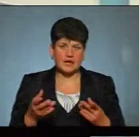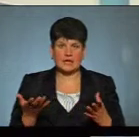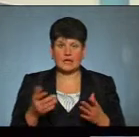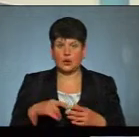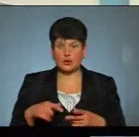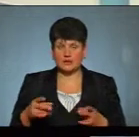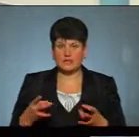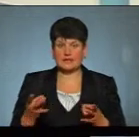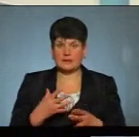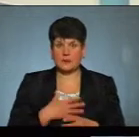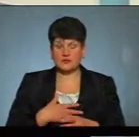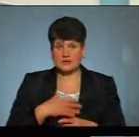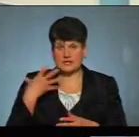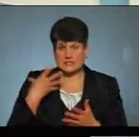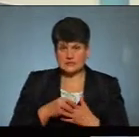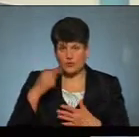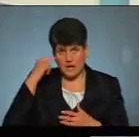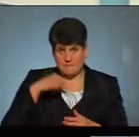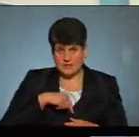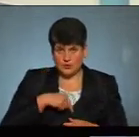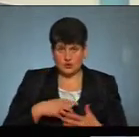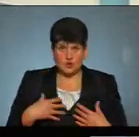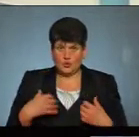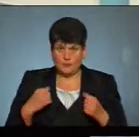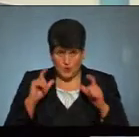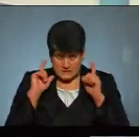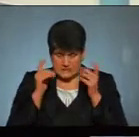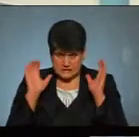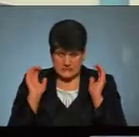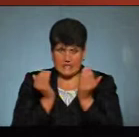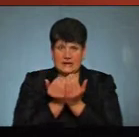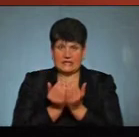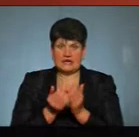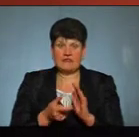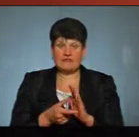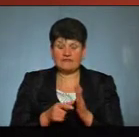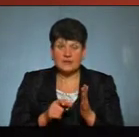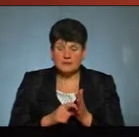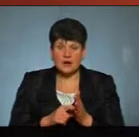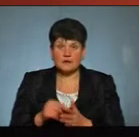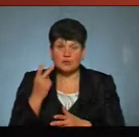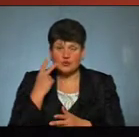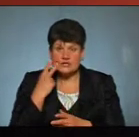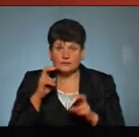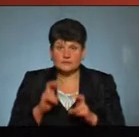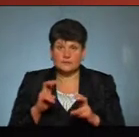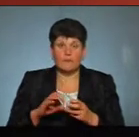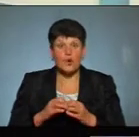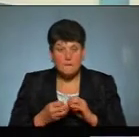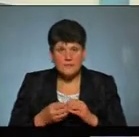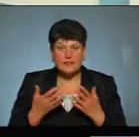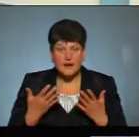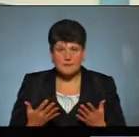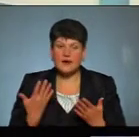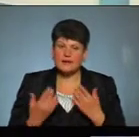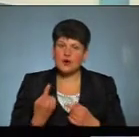переживати за своє психологічне здоров'я, тому що в закритих стінах бути постійно це також проблема, але одне питання вийти